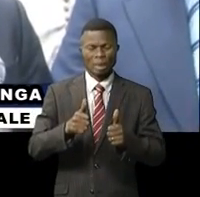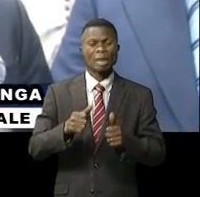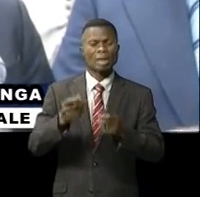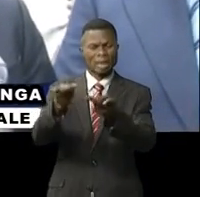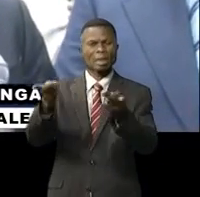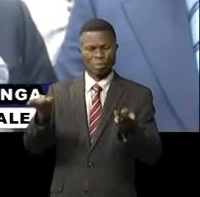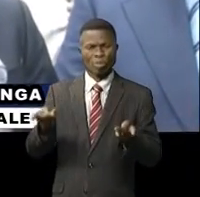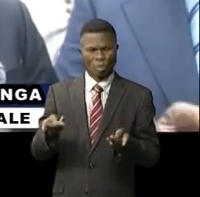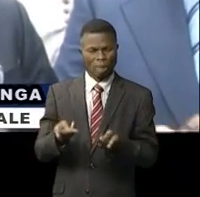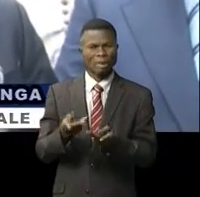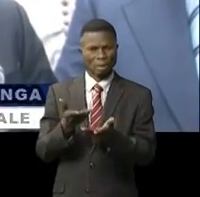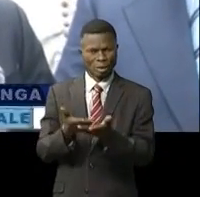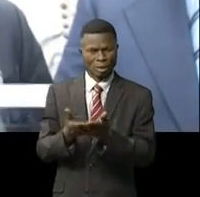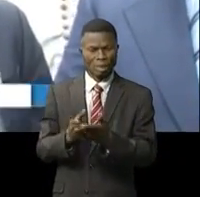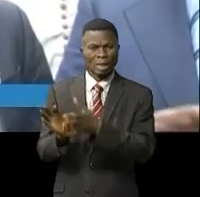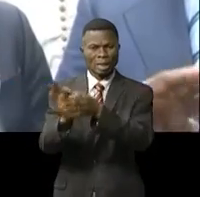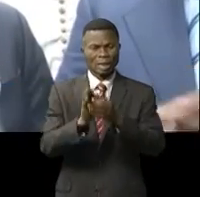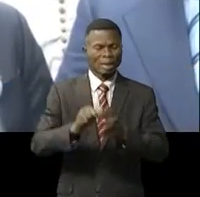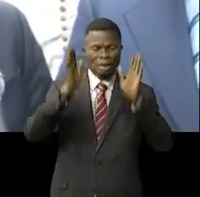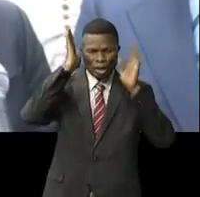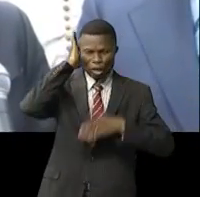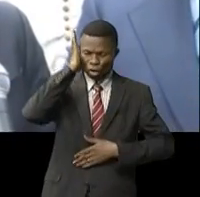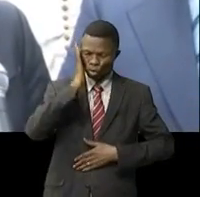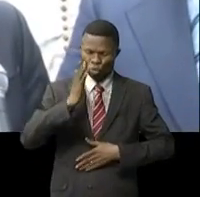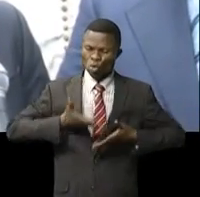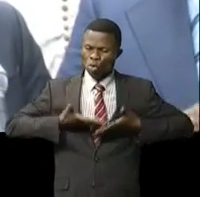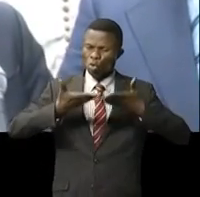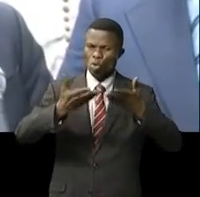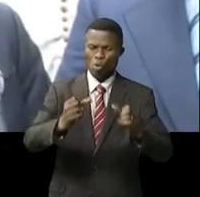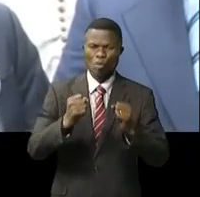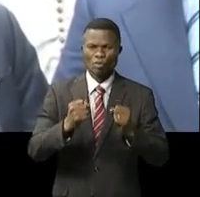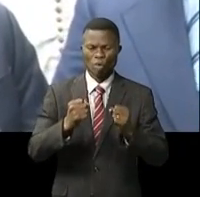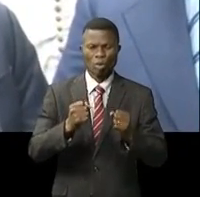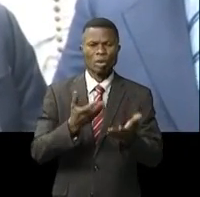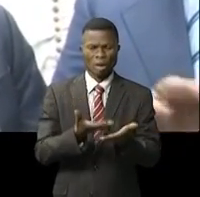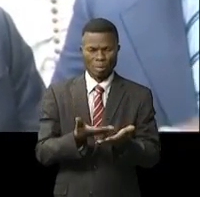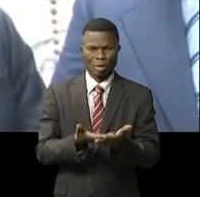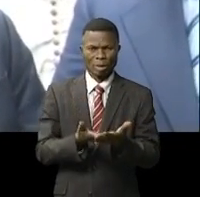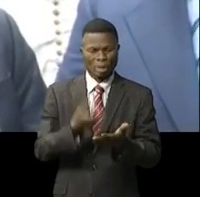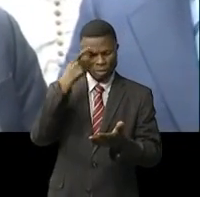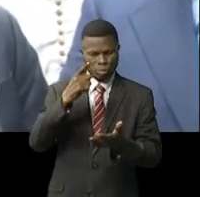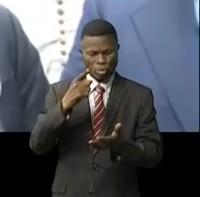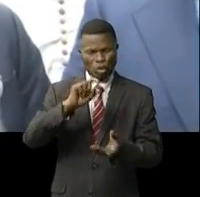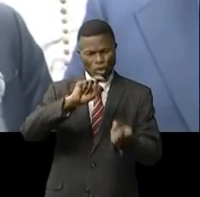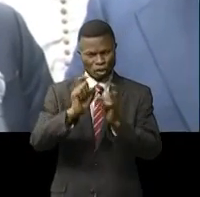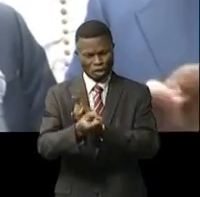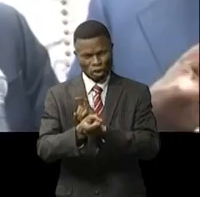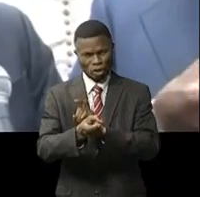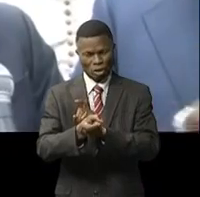dans lequel l'Union sacrée va concentrer ses efforts pour améliorer